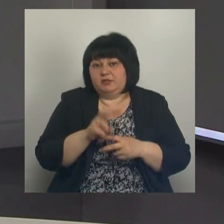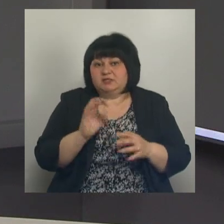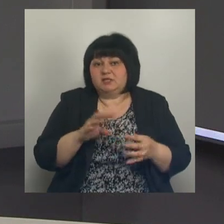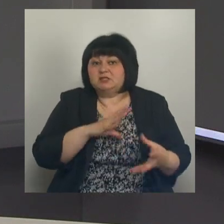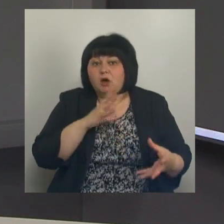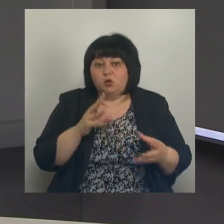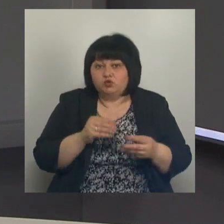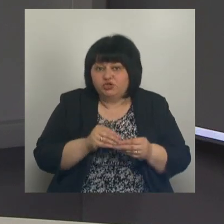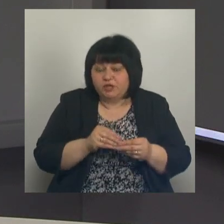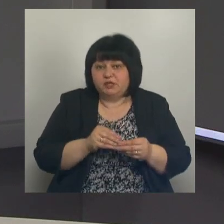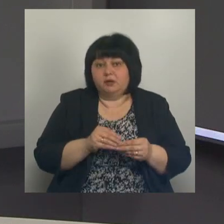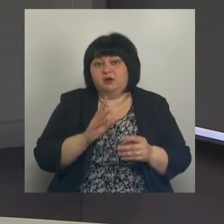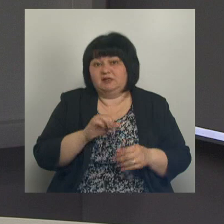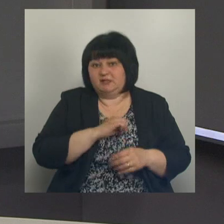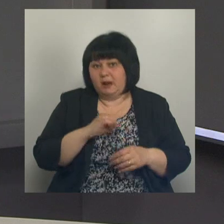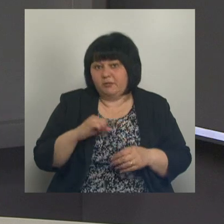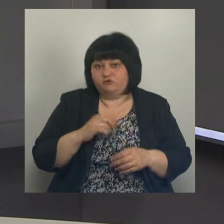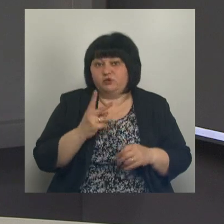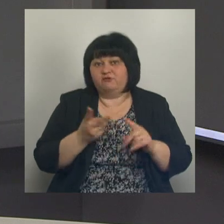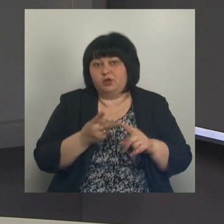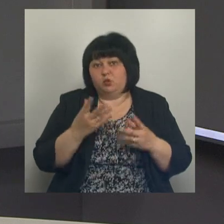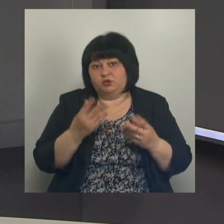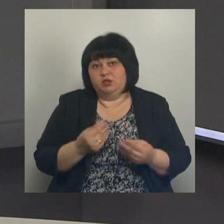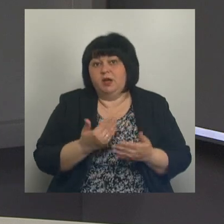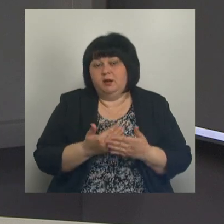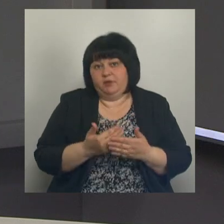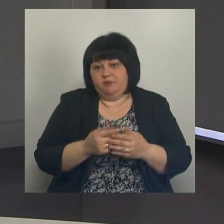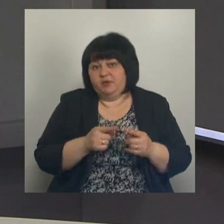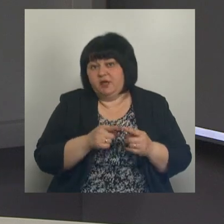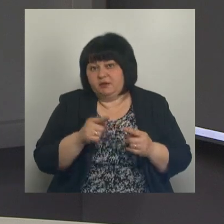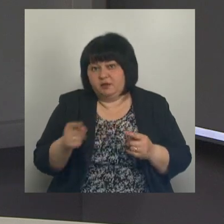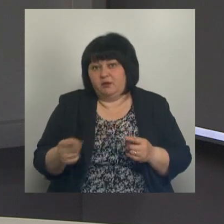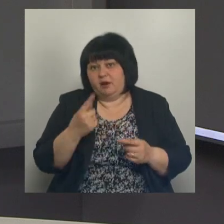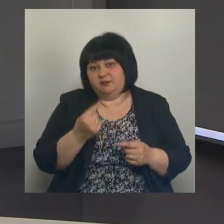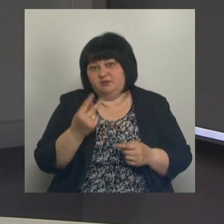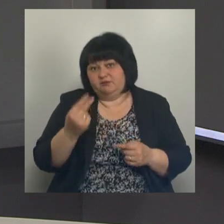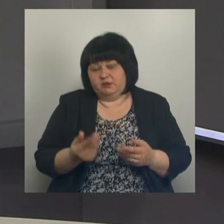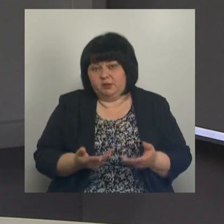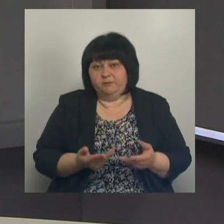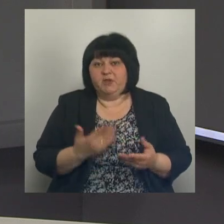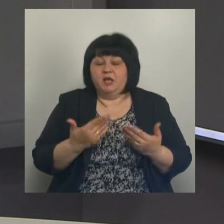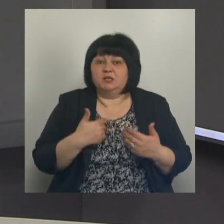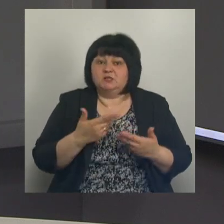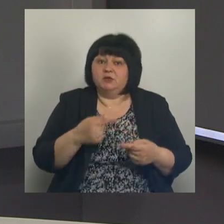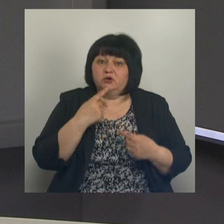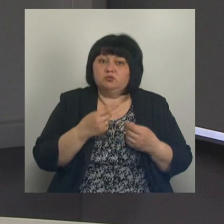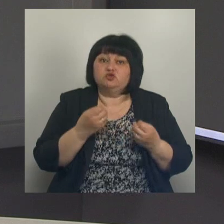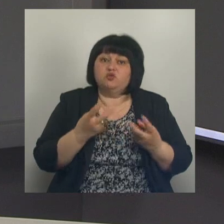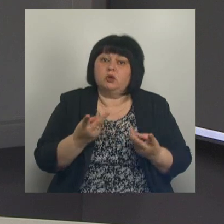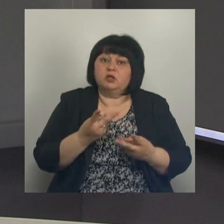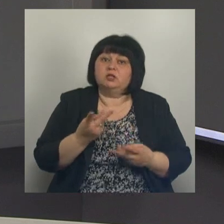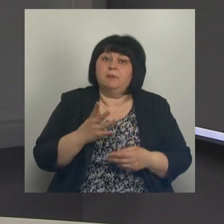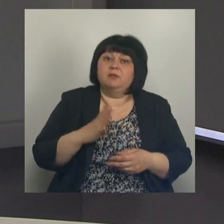к семейному врачу или к терапевту на второй день, ну где-то вот в этих пределах. Если мы с вами говорим о том, сколько придется